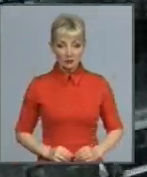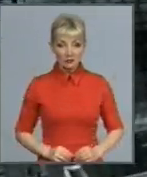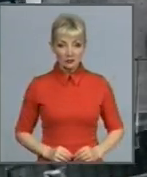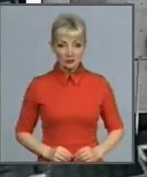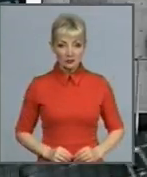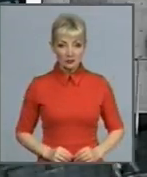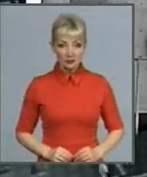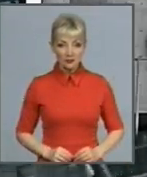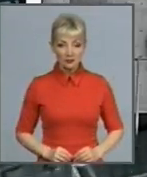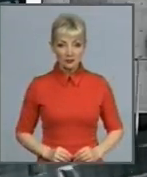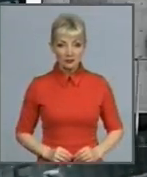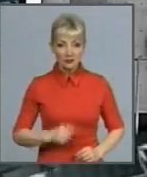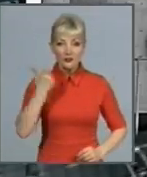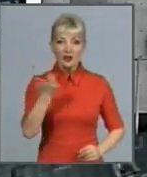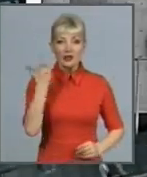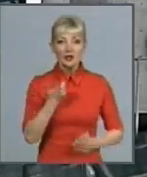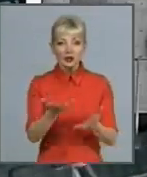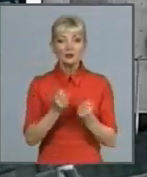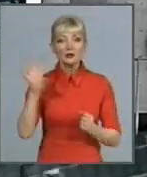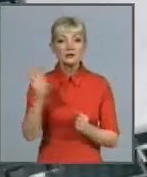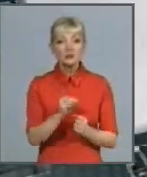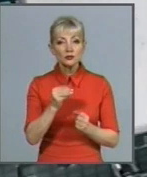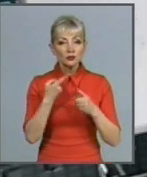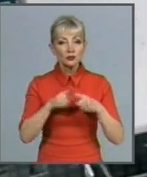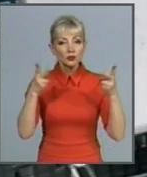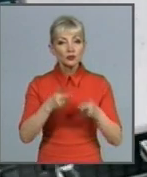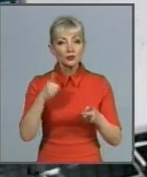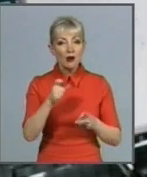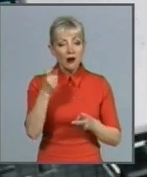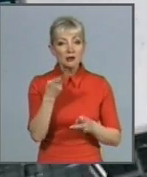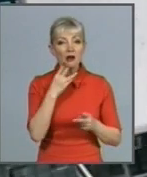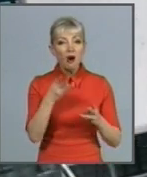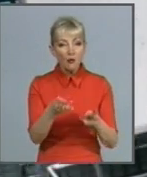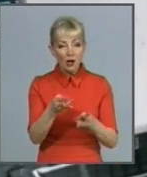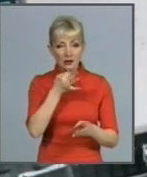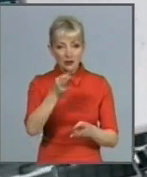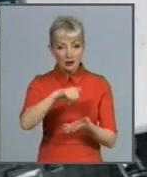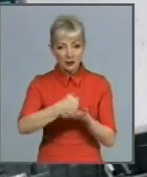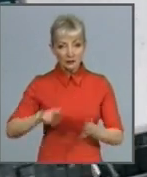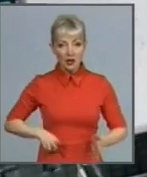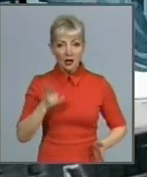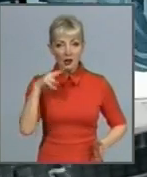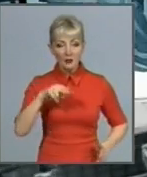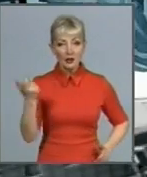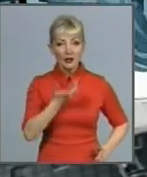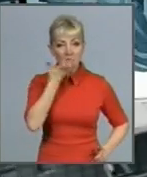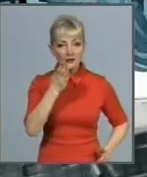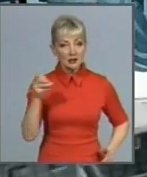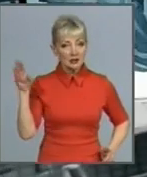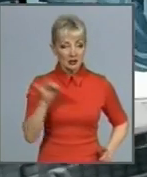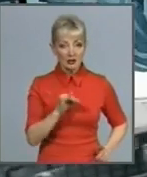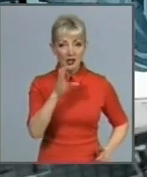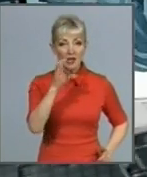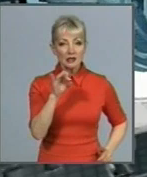Харків отримає всі необхідні обсяги газу для опалення. Про це повідомив гендиректор КП Харківській тепловій мережі Сергій Андрєєв,